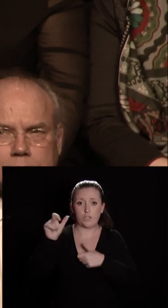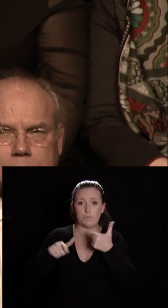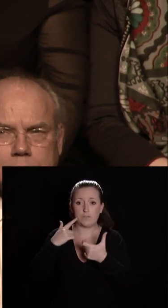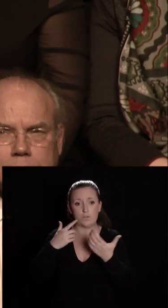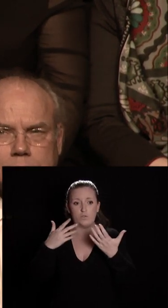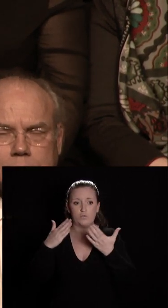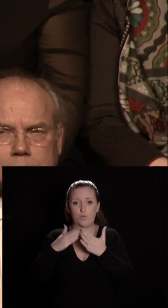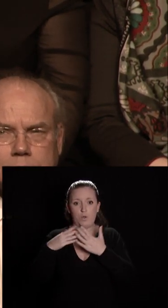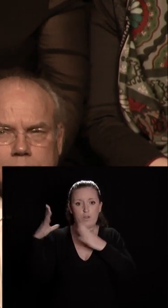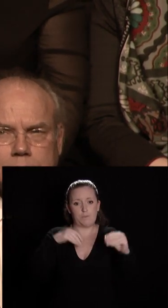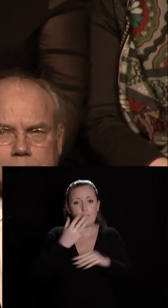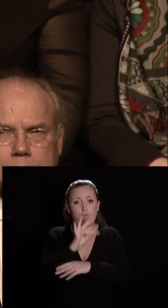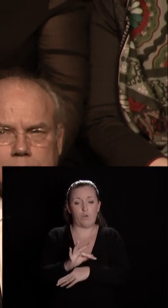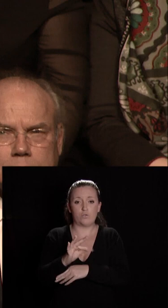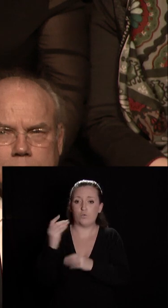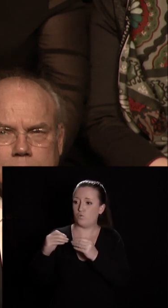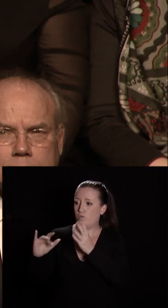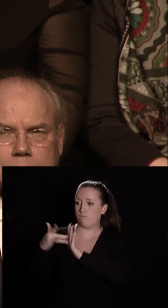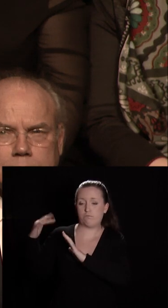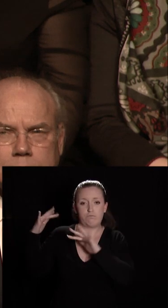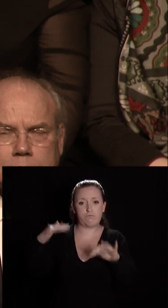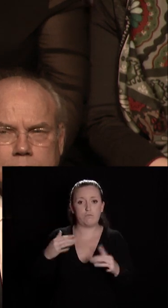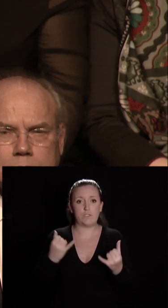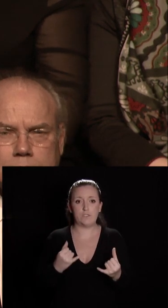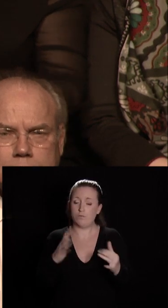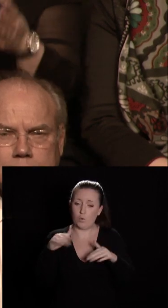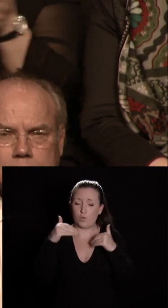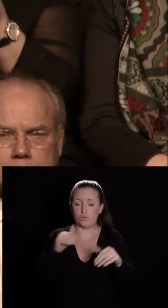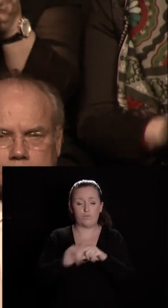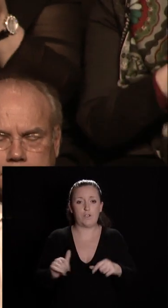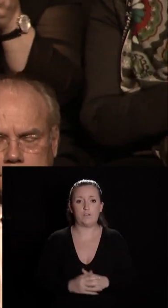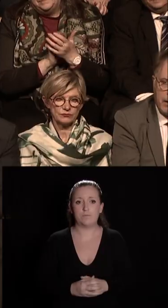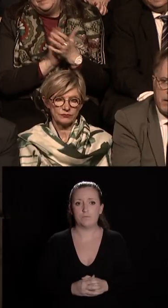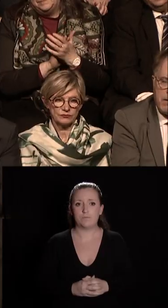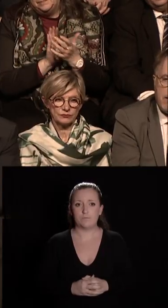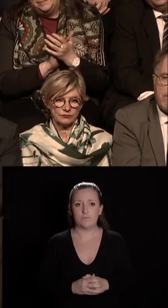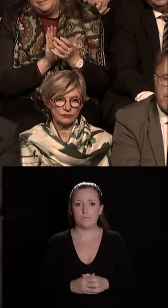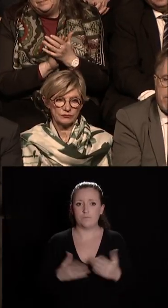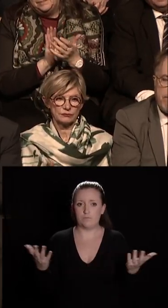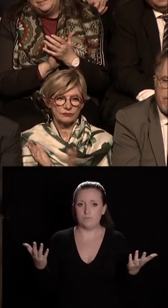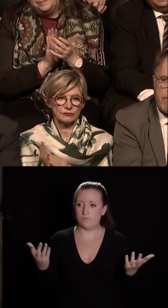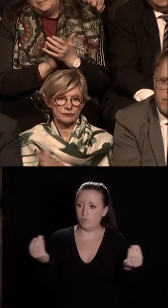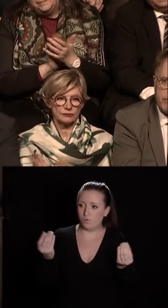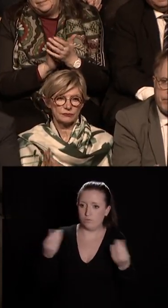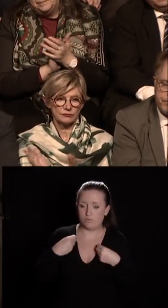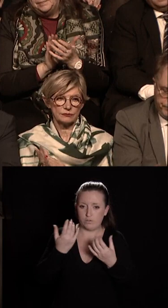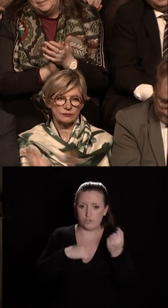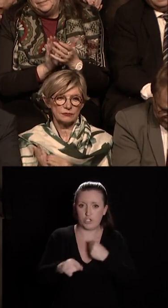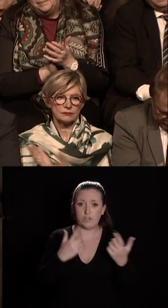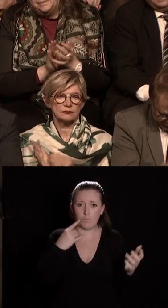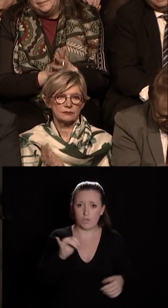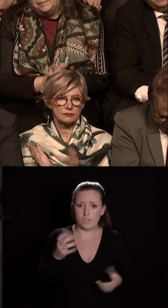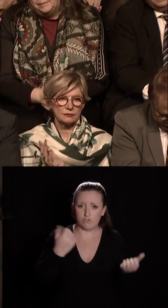et nous entendons continuer à le faire où avez-vous vu que cela pose problème et à qui